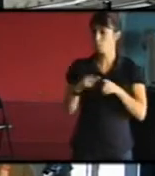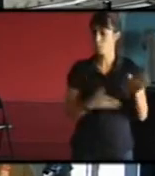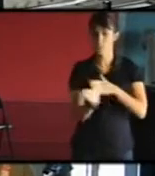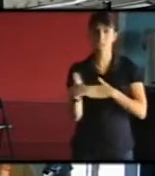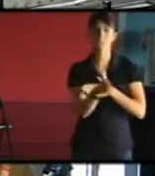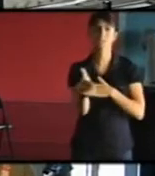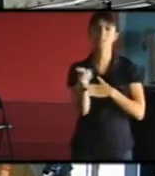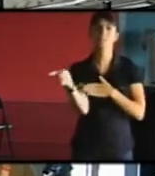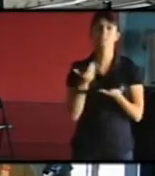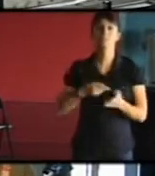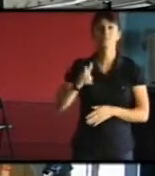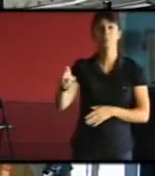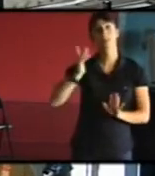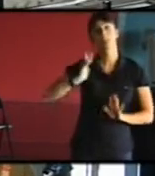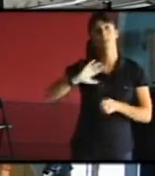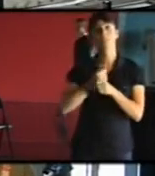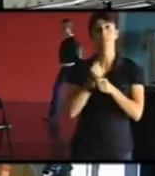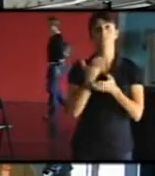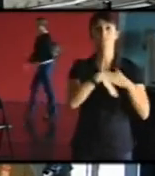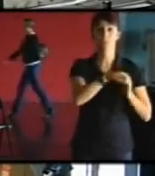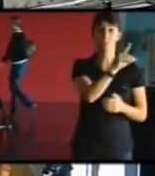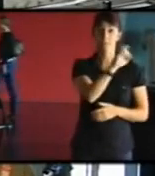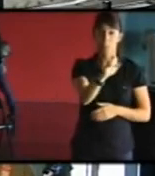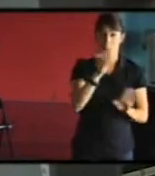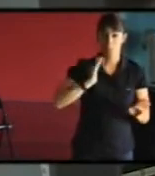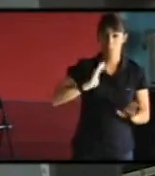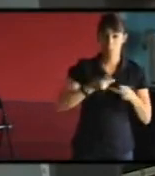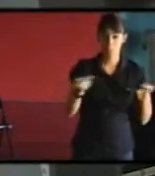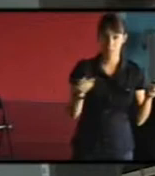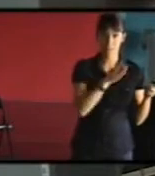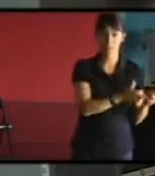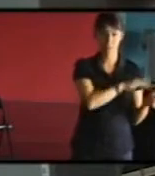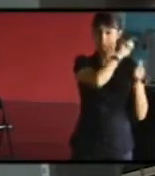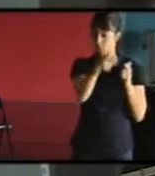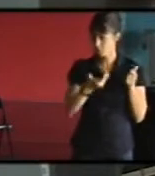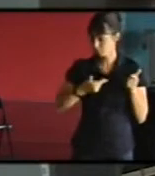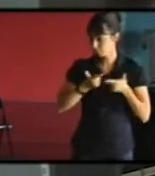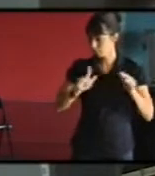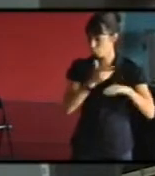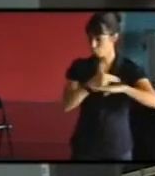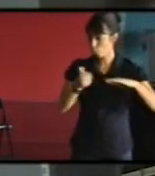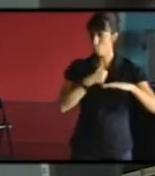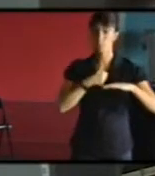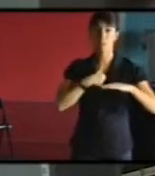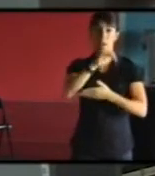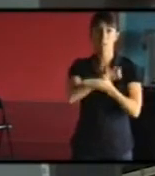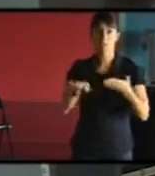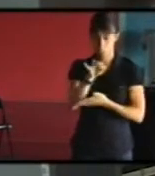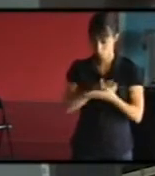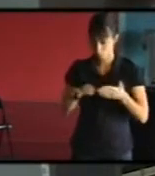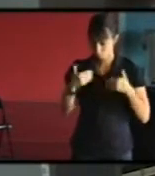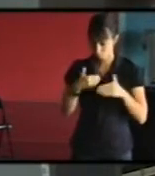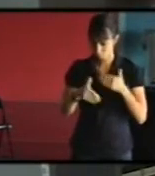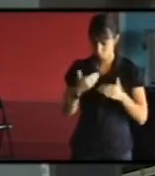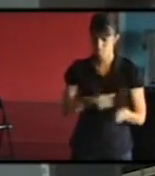vont du travail en DDE, en passant par l'exercice libéral d'architecture, en passant